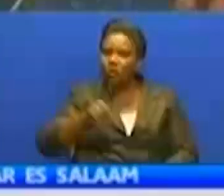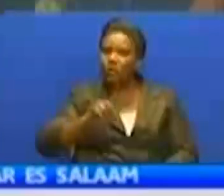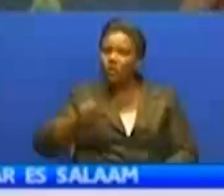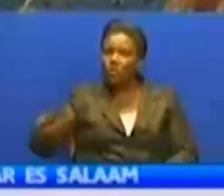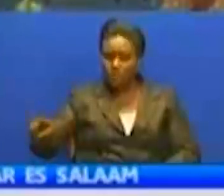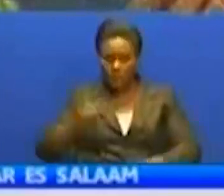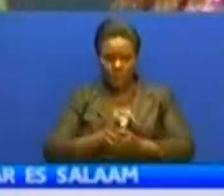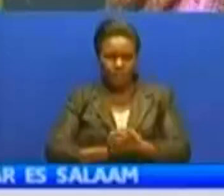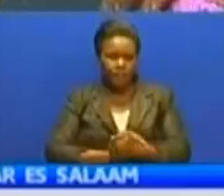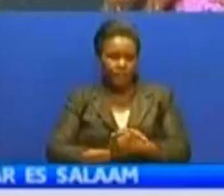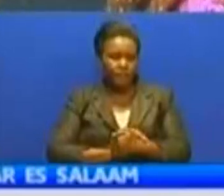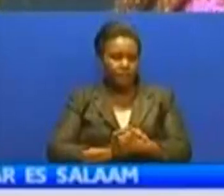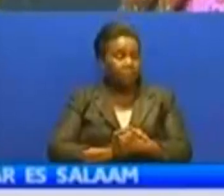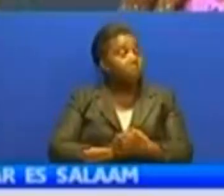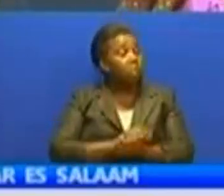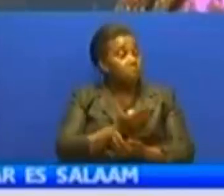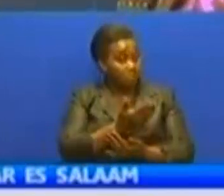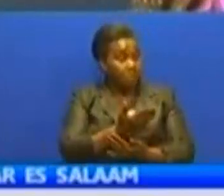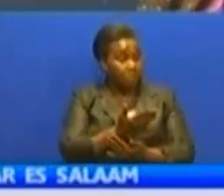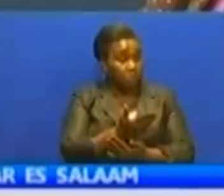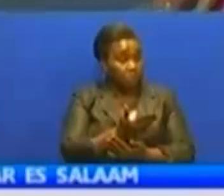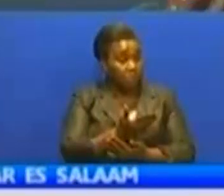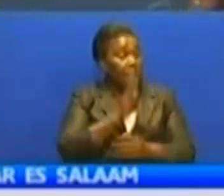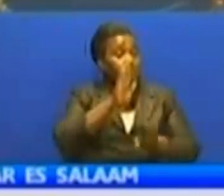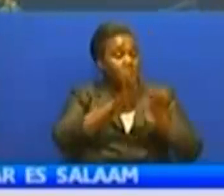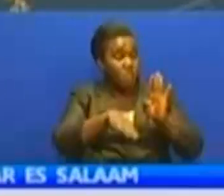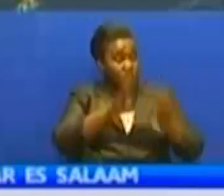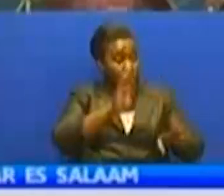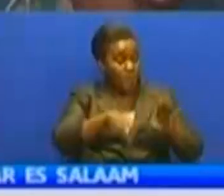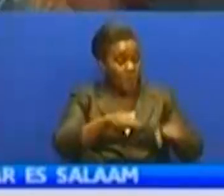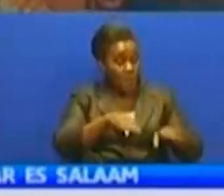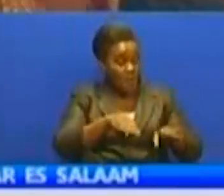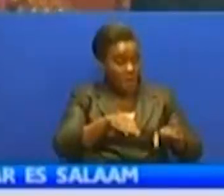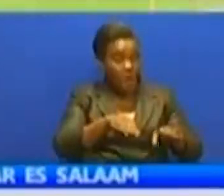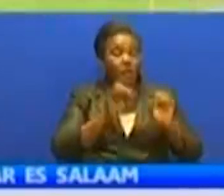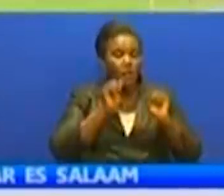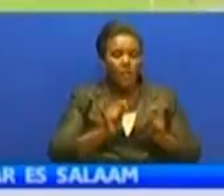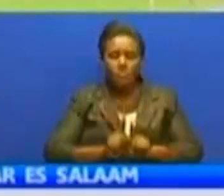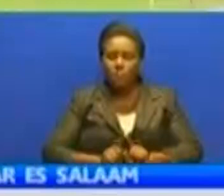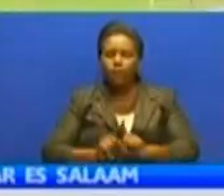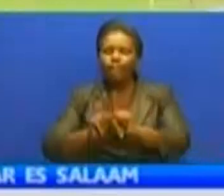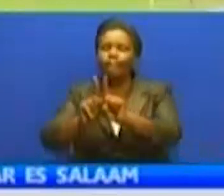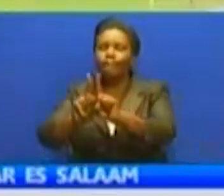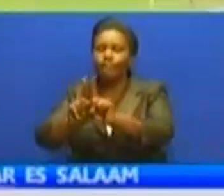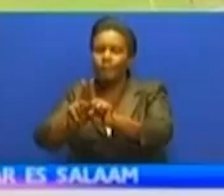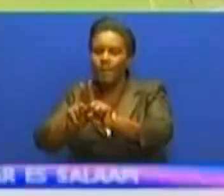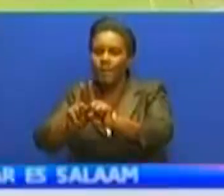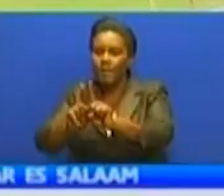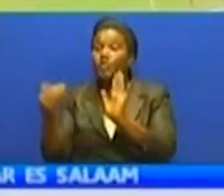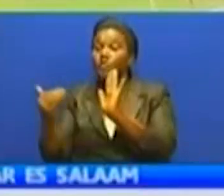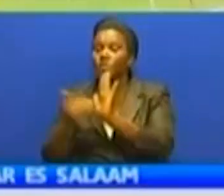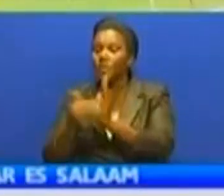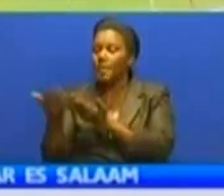kishiria. Haitha anabainisha kuwa mira na desturiz natakiuwa kuendana na katiba na shiria za nchi.